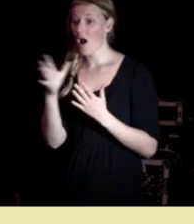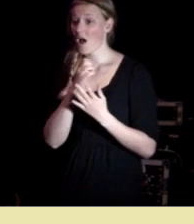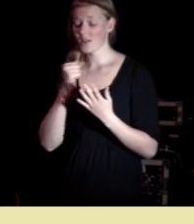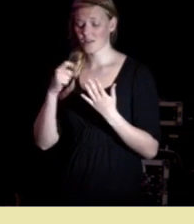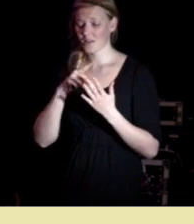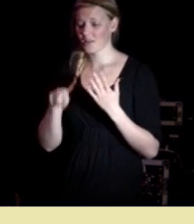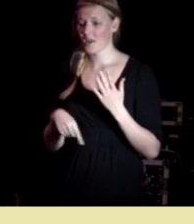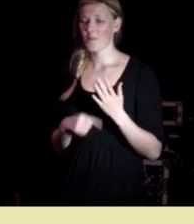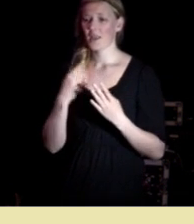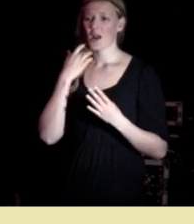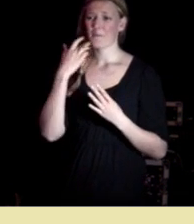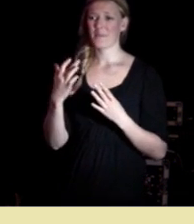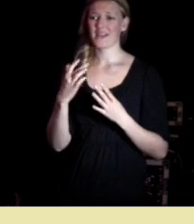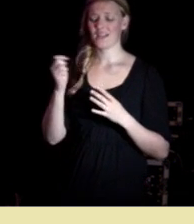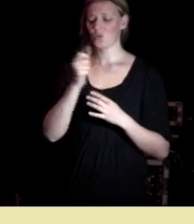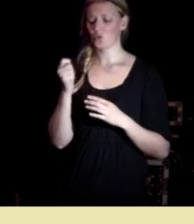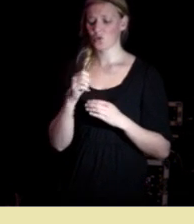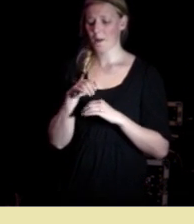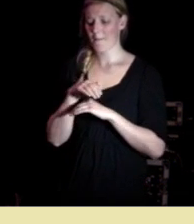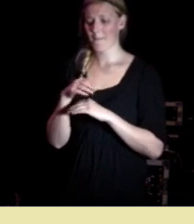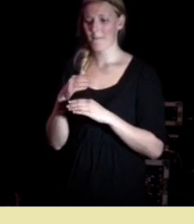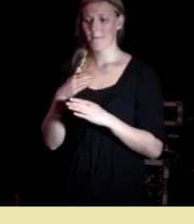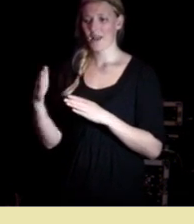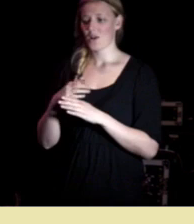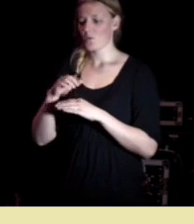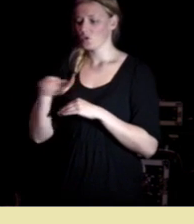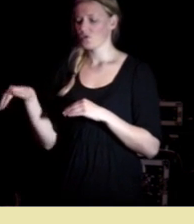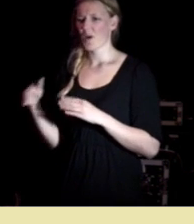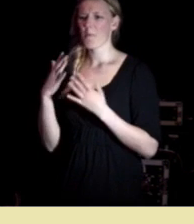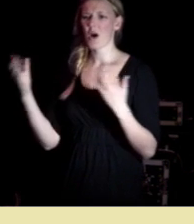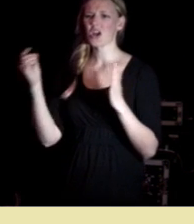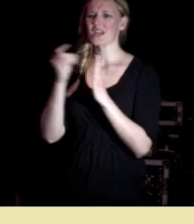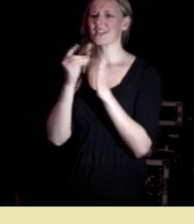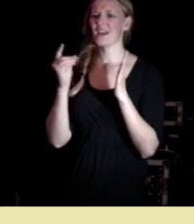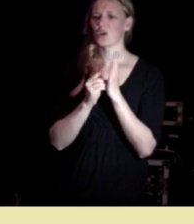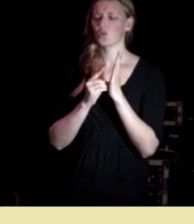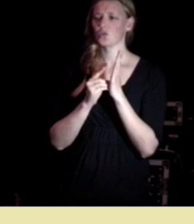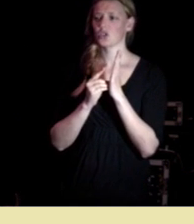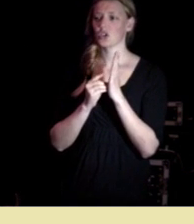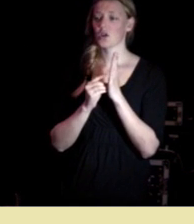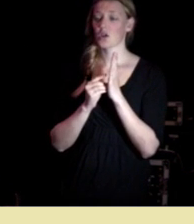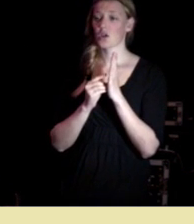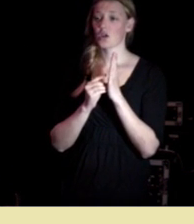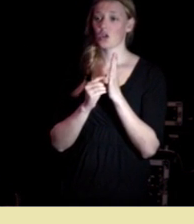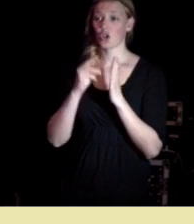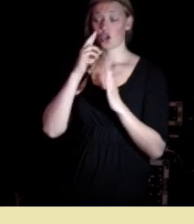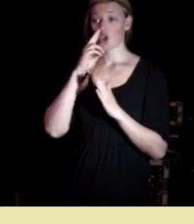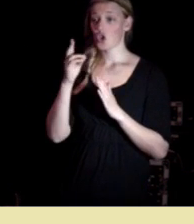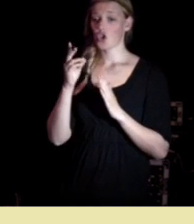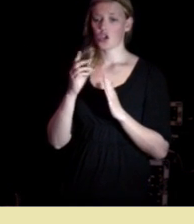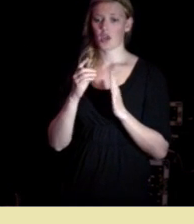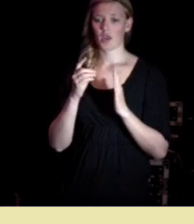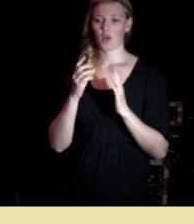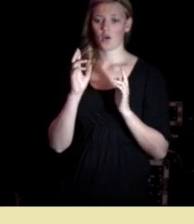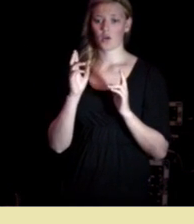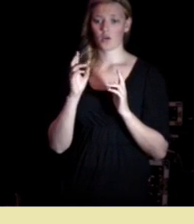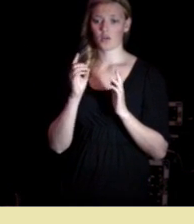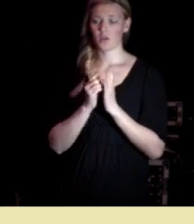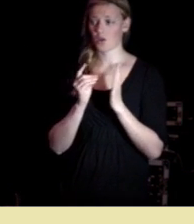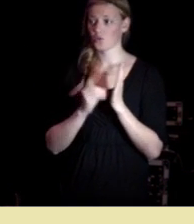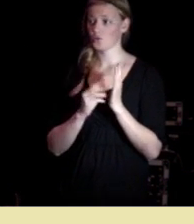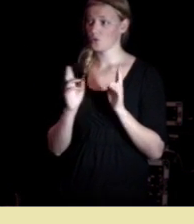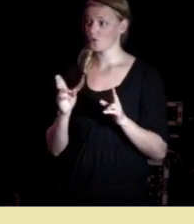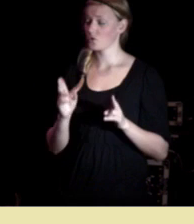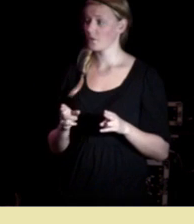bli noe som står mellom oss og vi har masse diagnoser vi har nye faktisk men dette kan bli stående